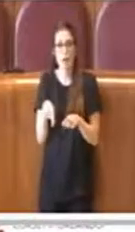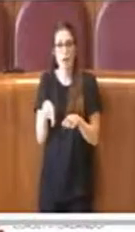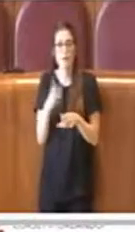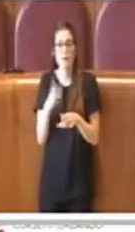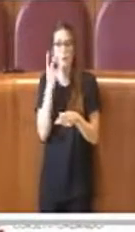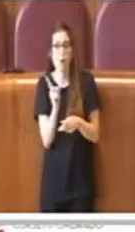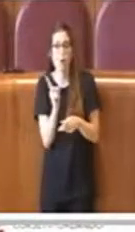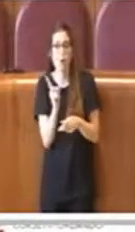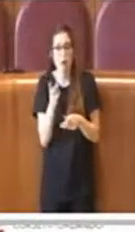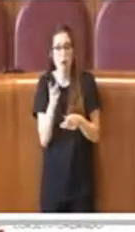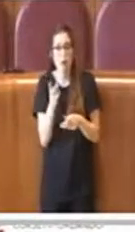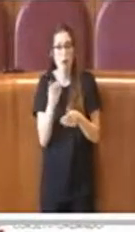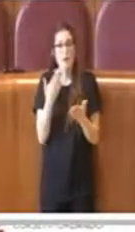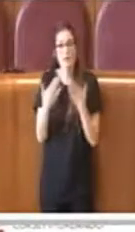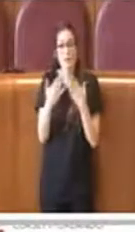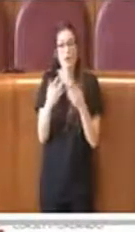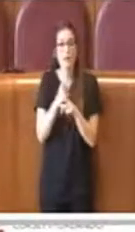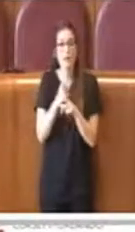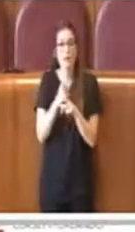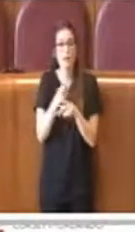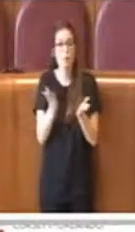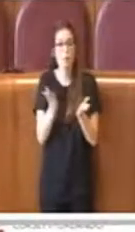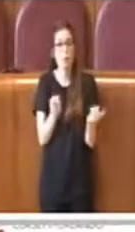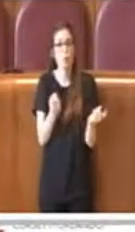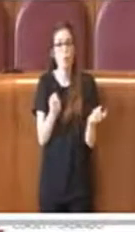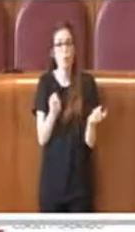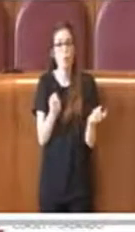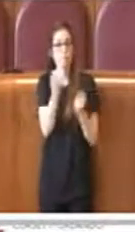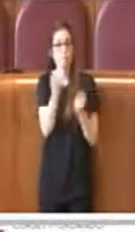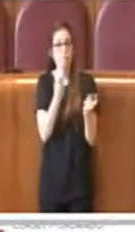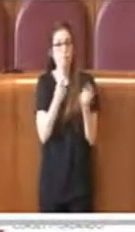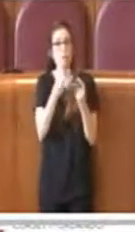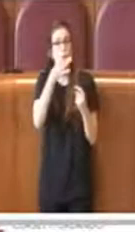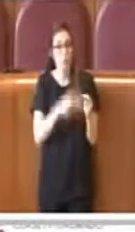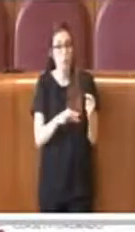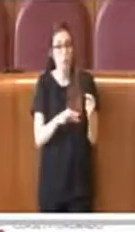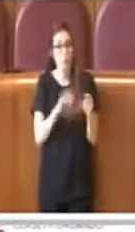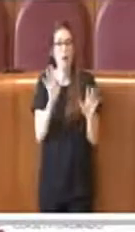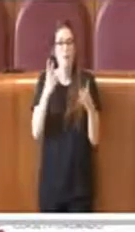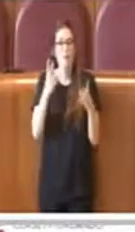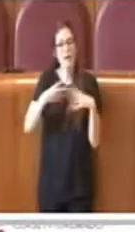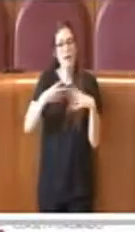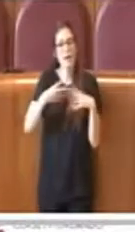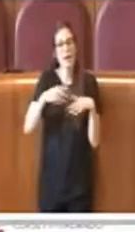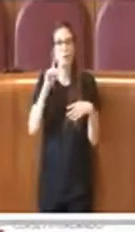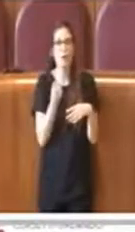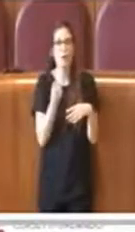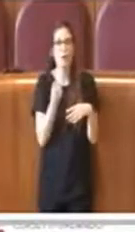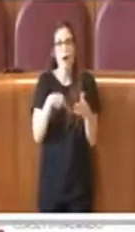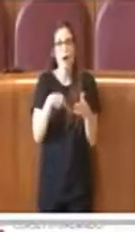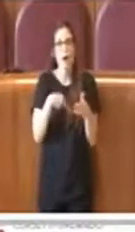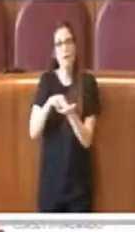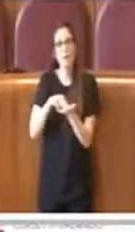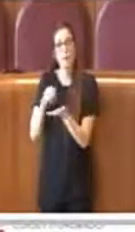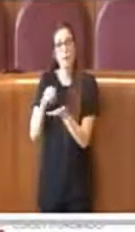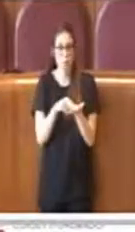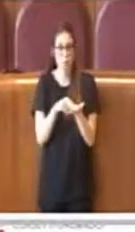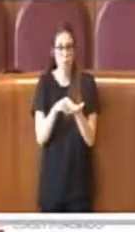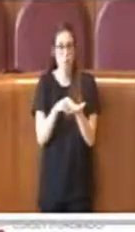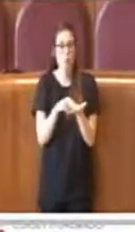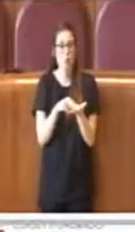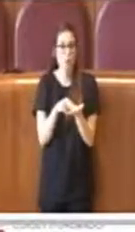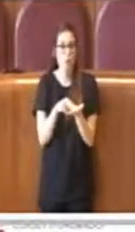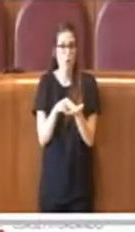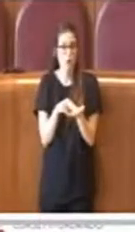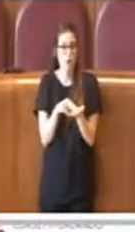l'assemblea della consulta siano aperte al pubblico, utilizzando però un meccanismo di comunque prenotazione, proprio perché di